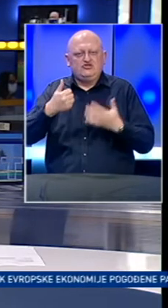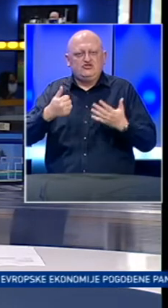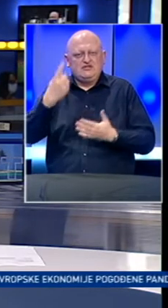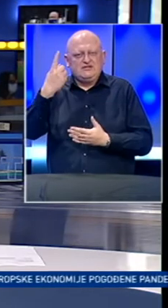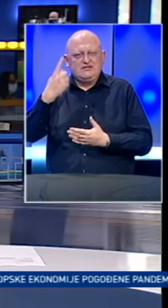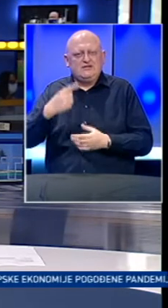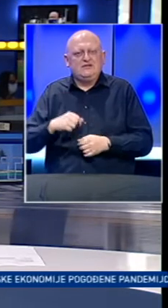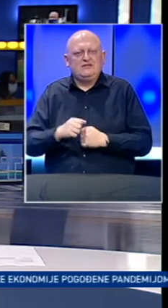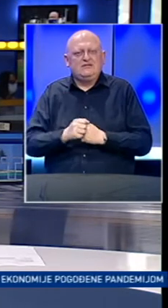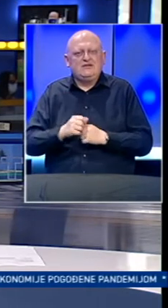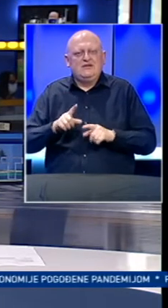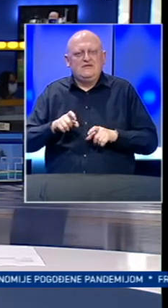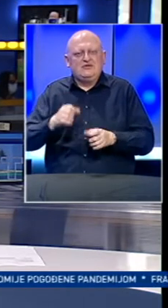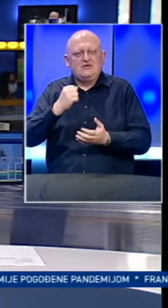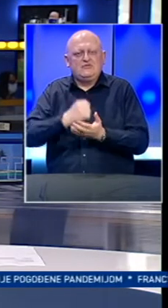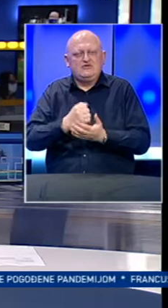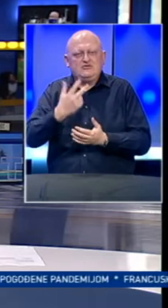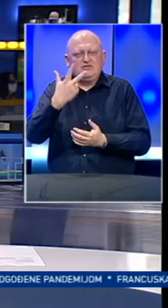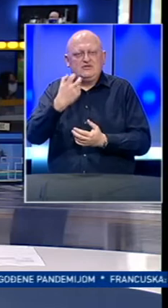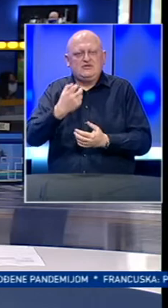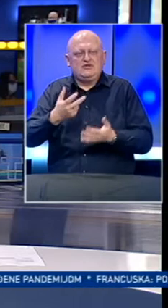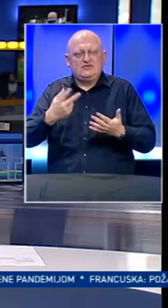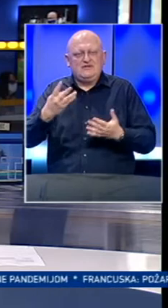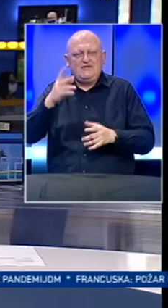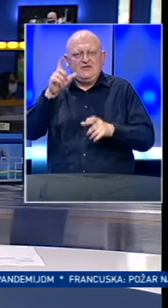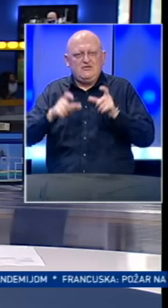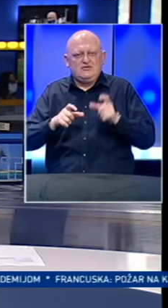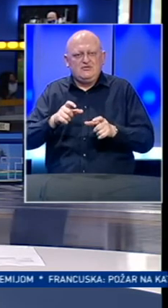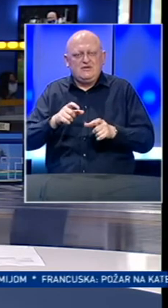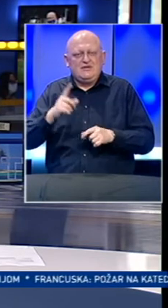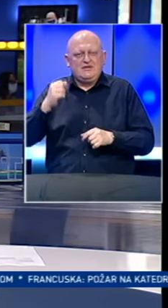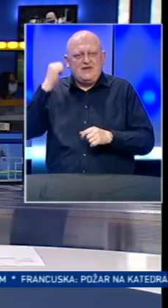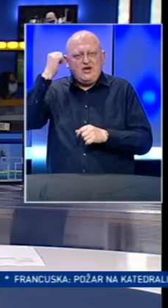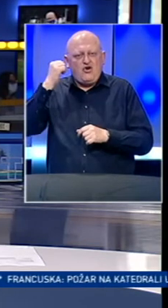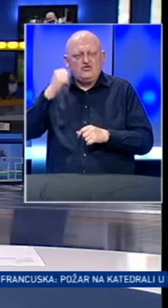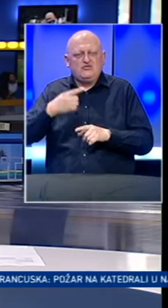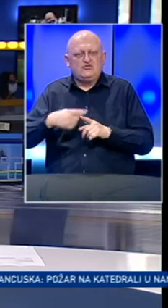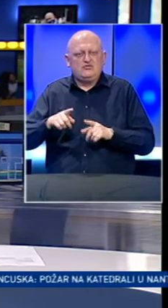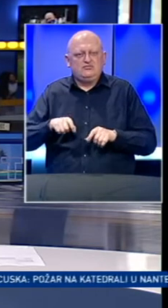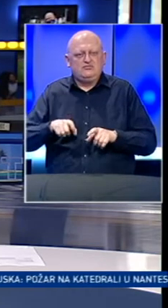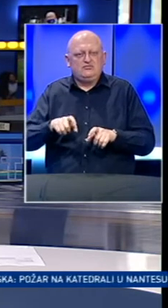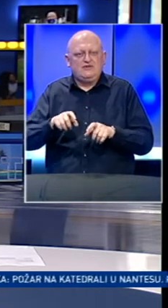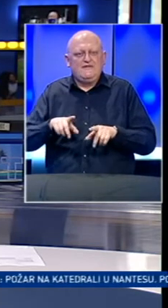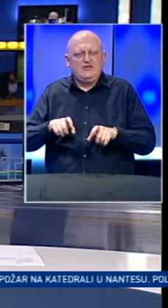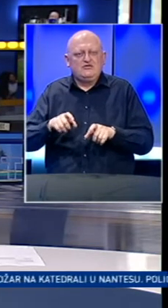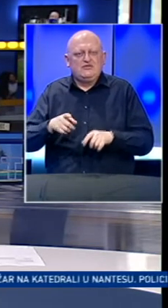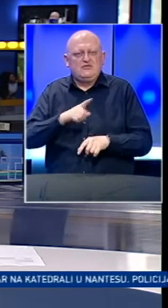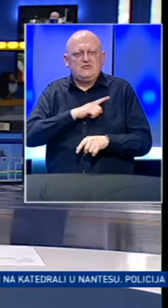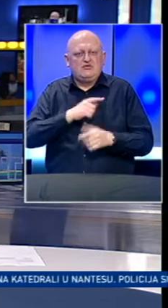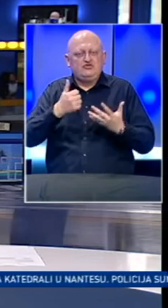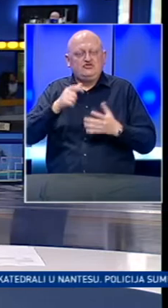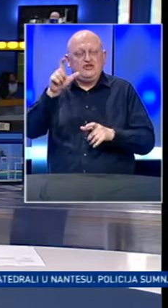461. Virus je potvrđen kod 389 osoba. Na Kosovu je od posljedica zaraze